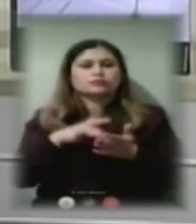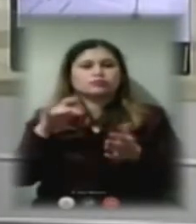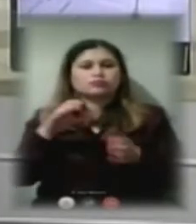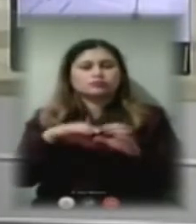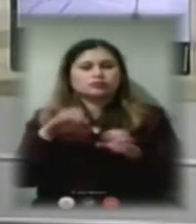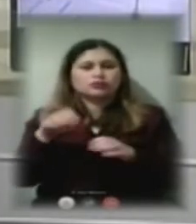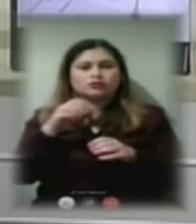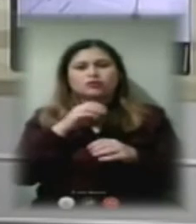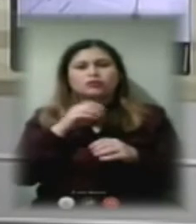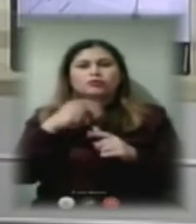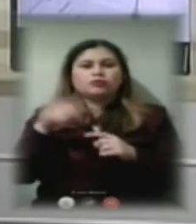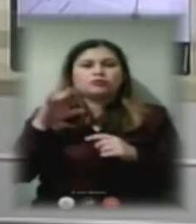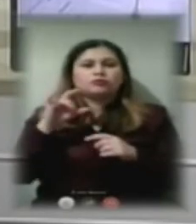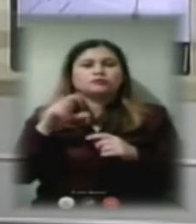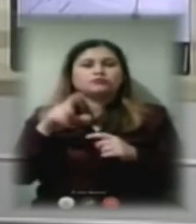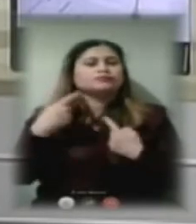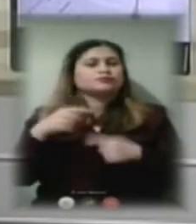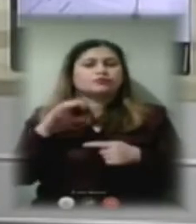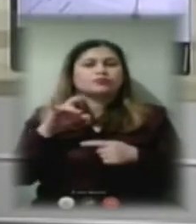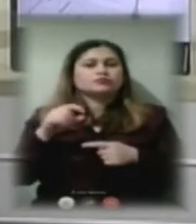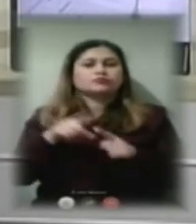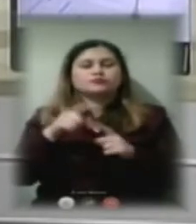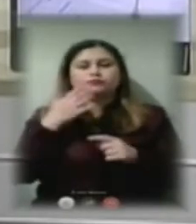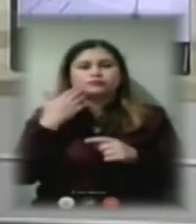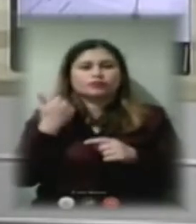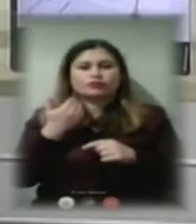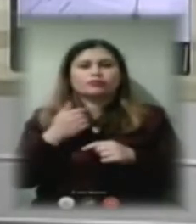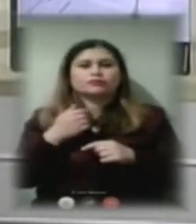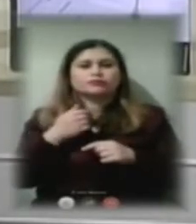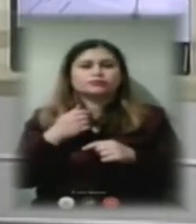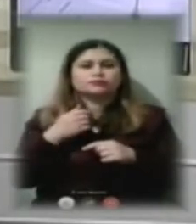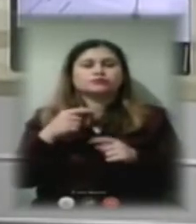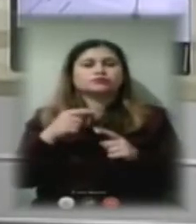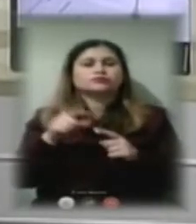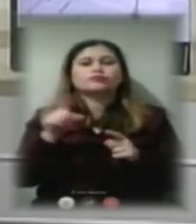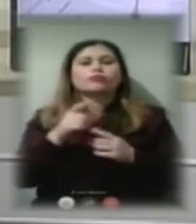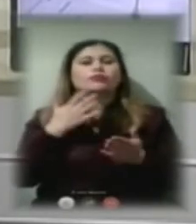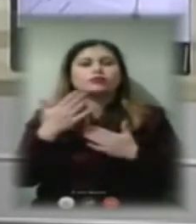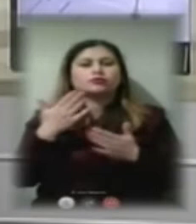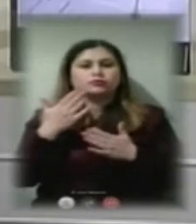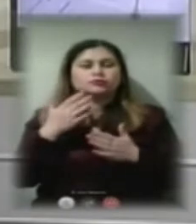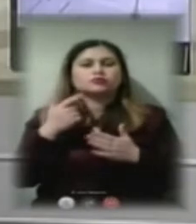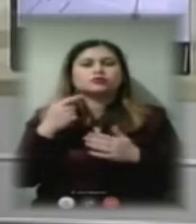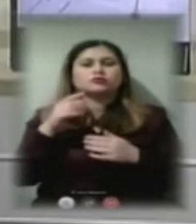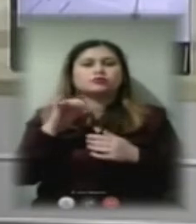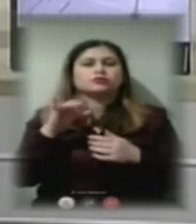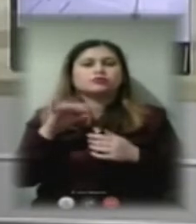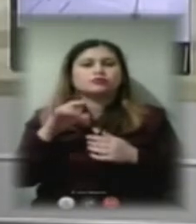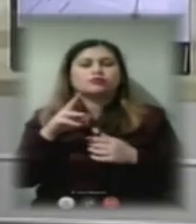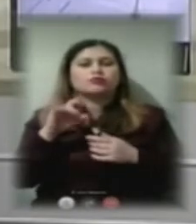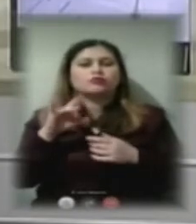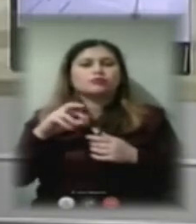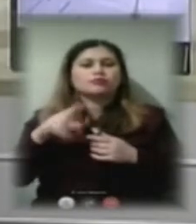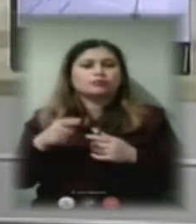механізм. Іншого механізму поки що немає. Що стосується мікрорайону Карабел, то я все ж